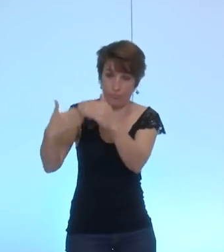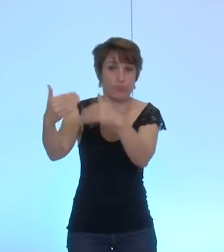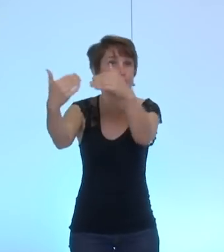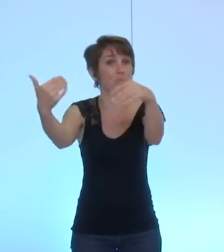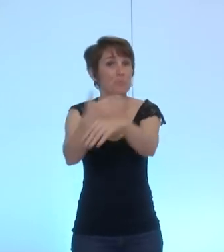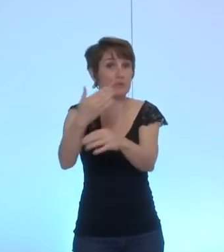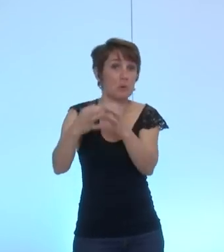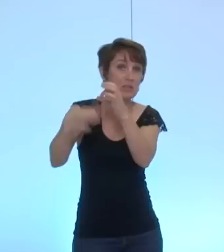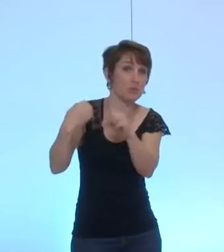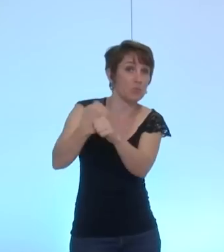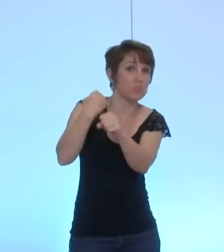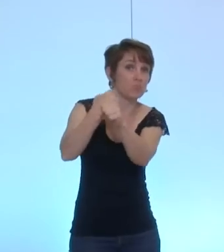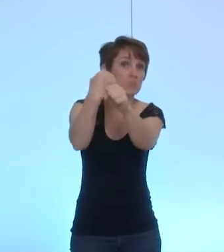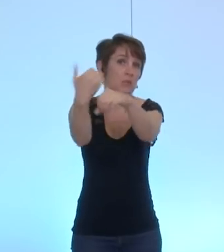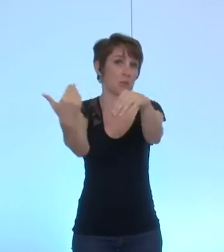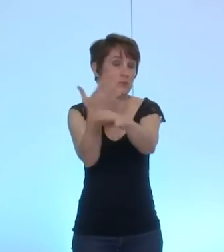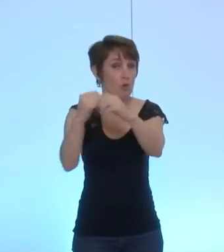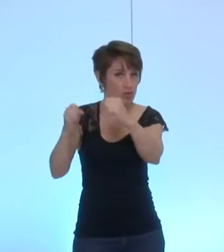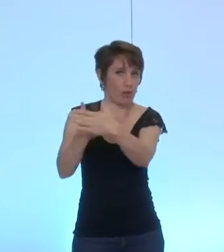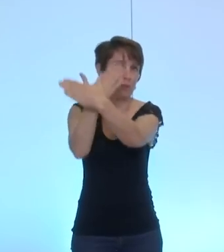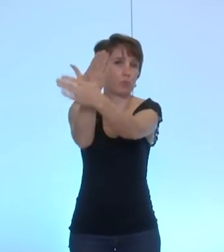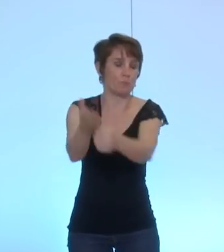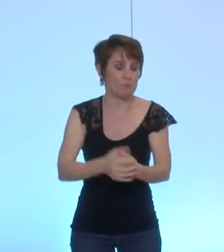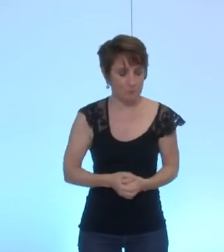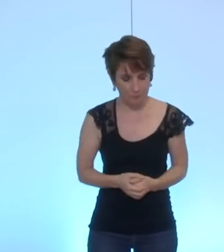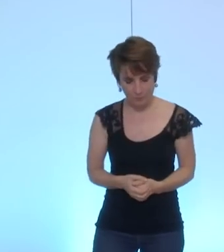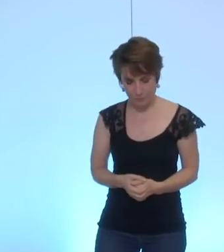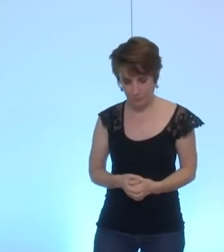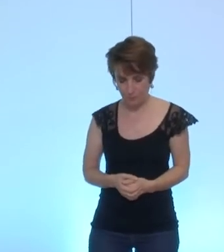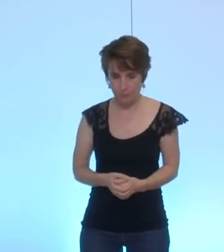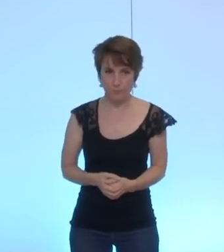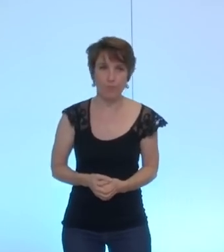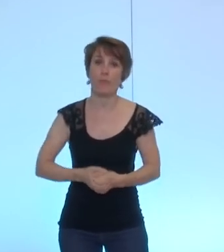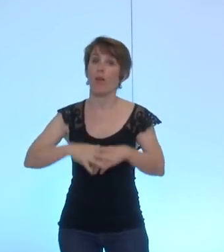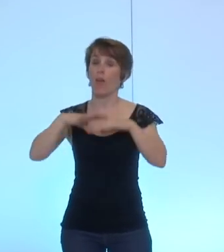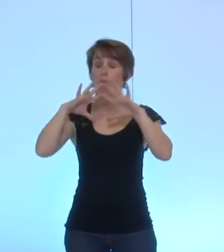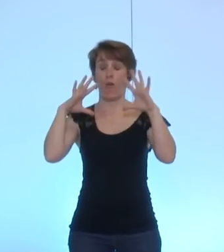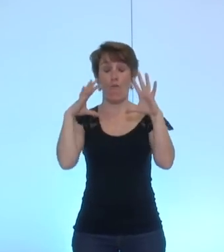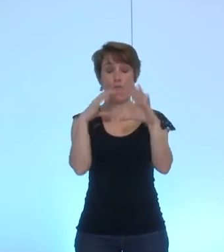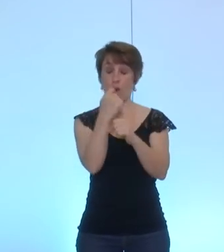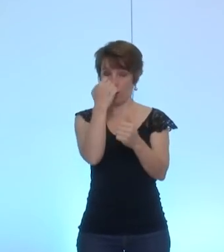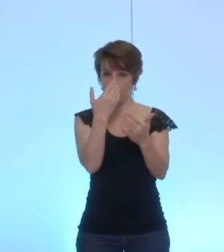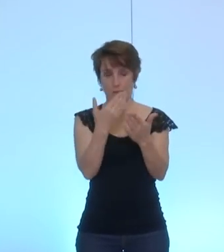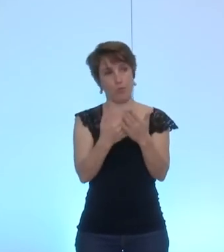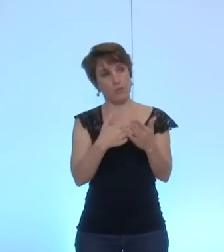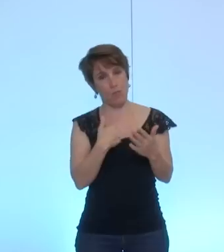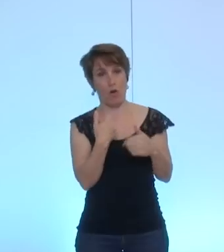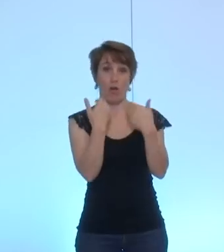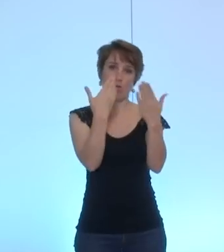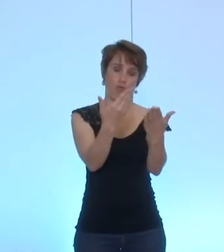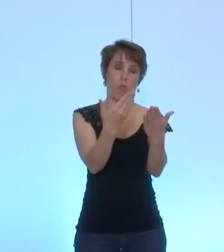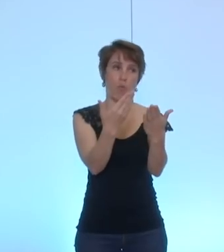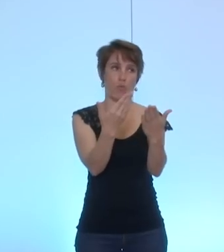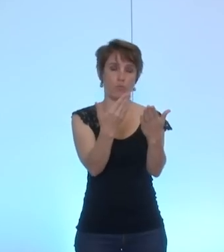qui seront effectués au niveau de la métro dans ce domaine. Voilà pourquoi je vous propose de refuser les